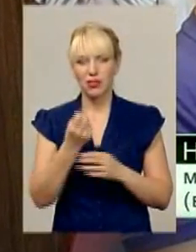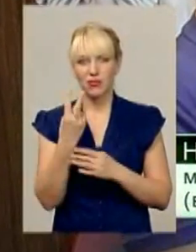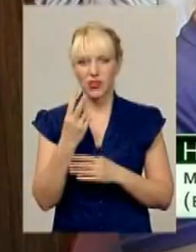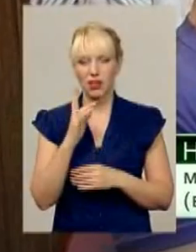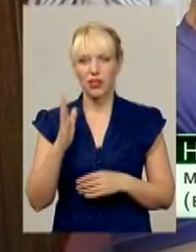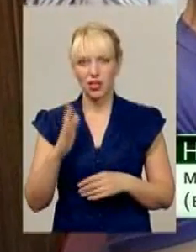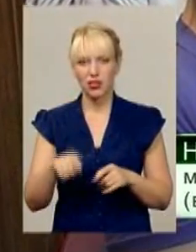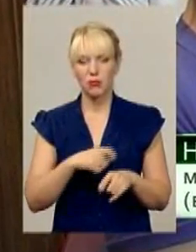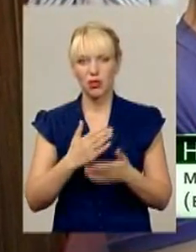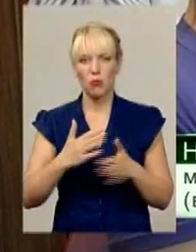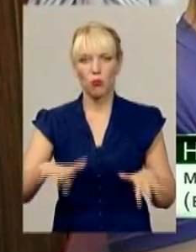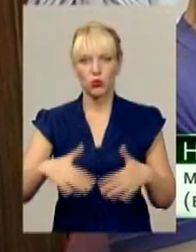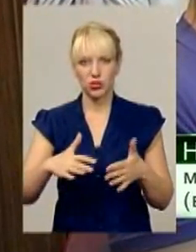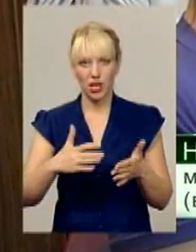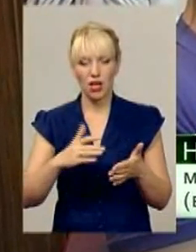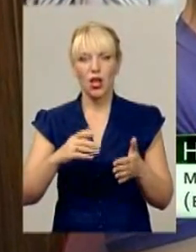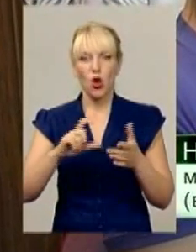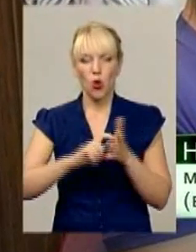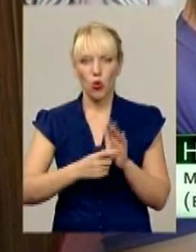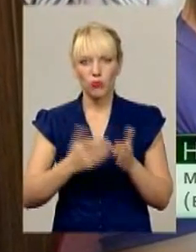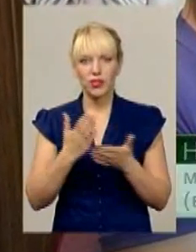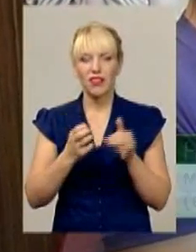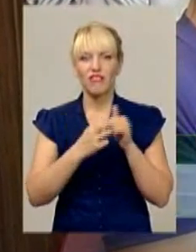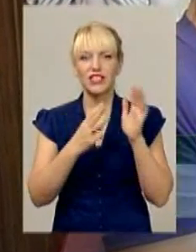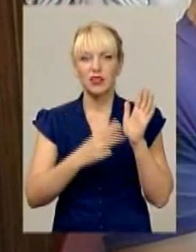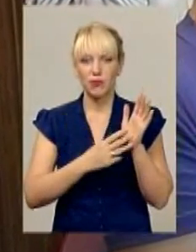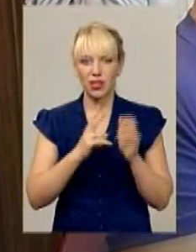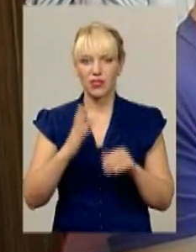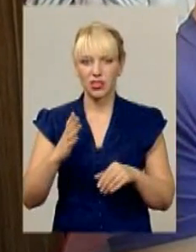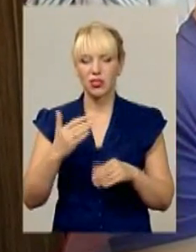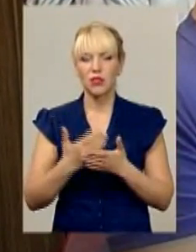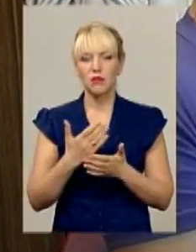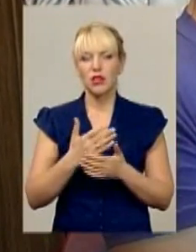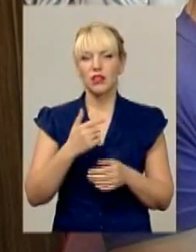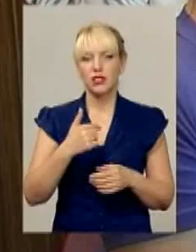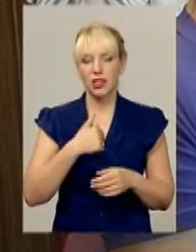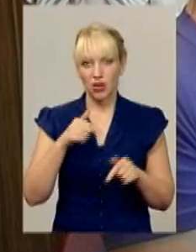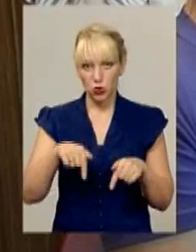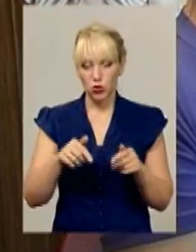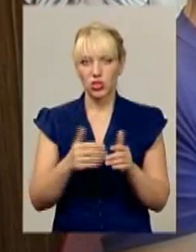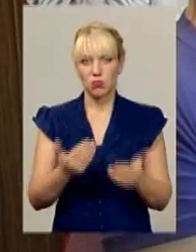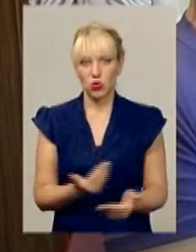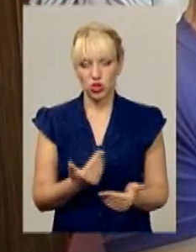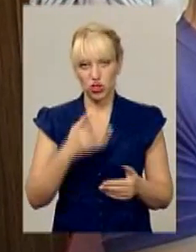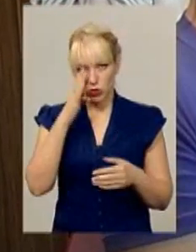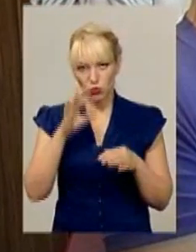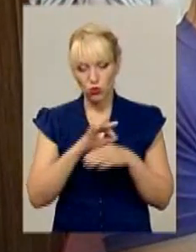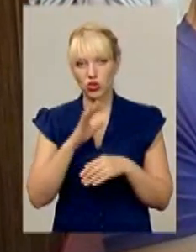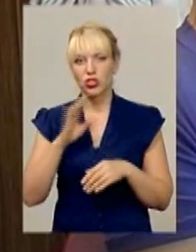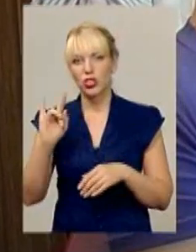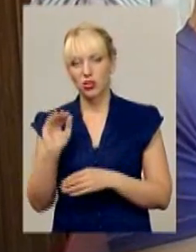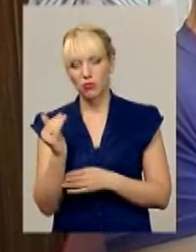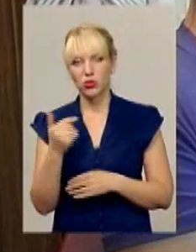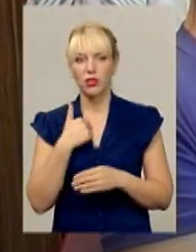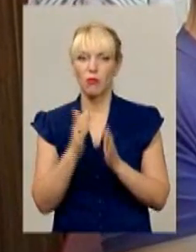Є поста кімната, яка має 18 квадратних метрів. Я в цій кімнаті мешкаю з чоловіком і з дитиною. Я просила, щоб переселіть нас, там